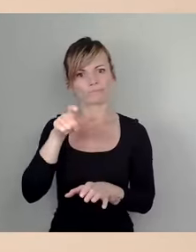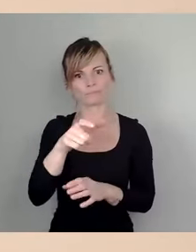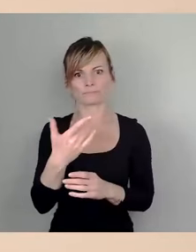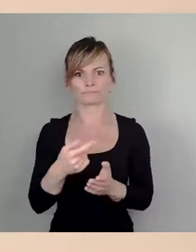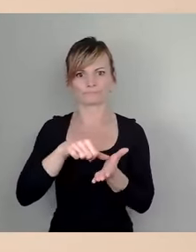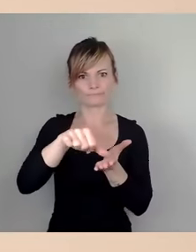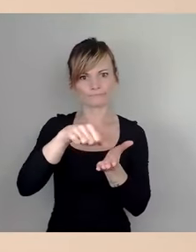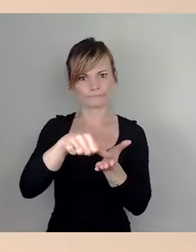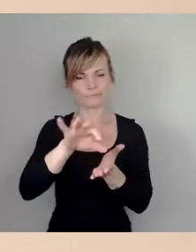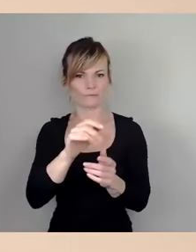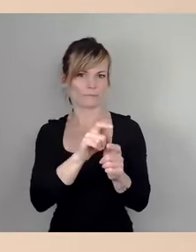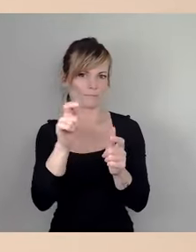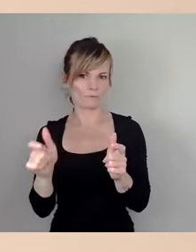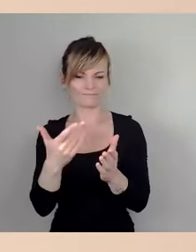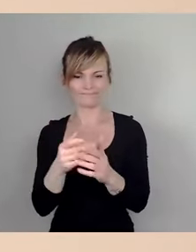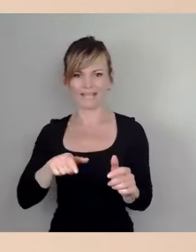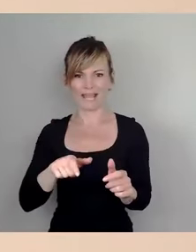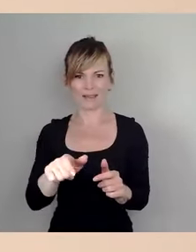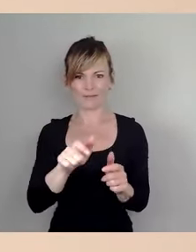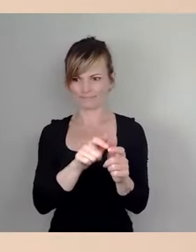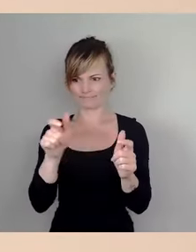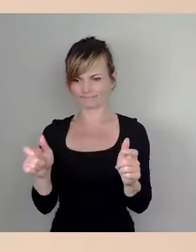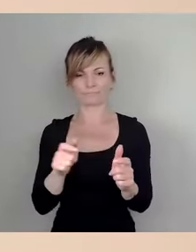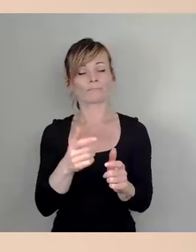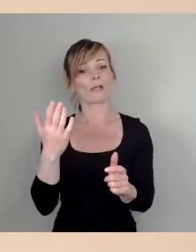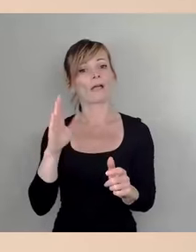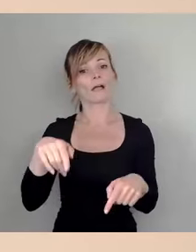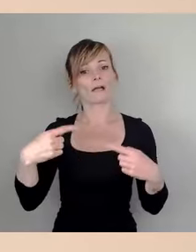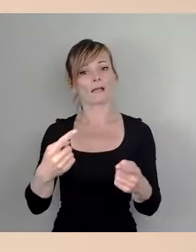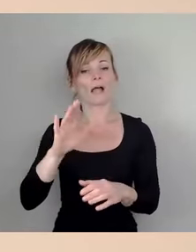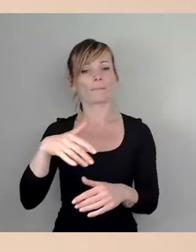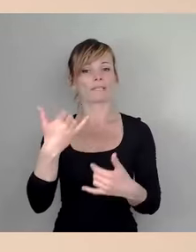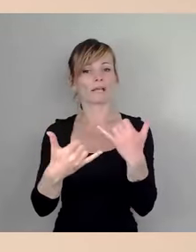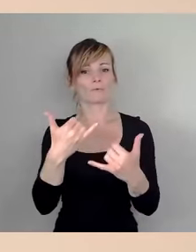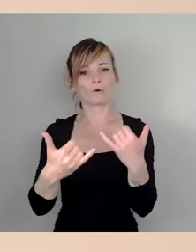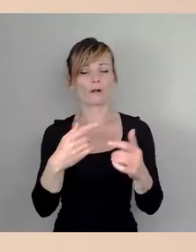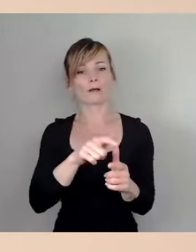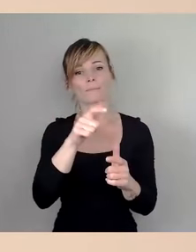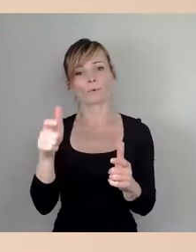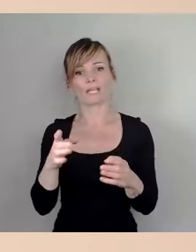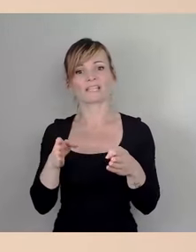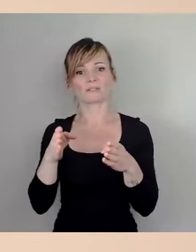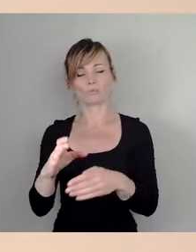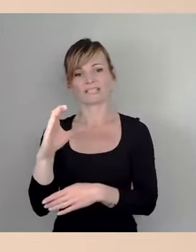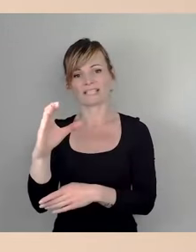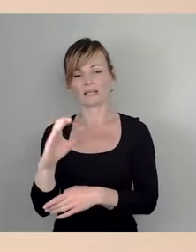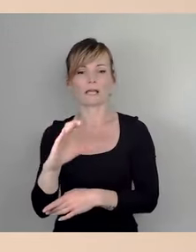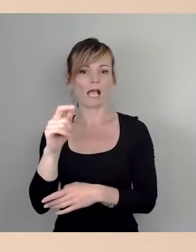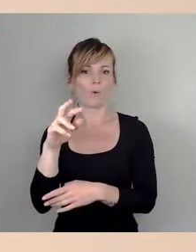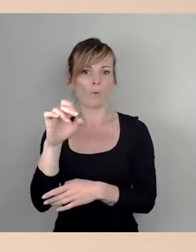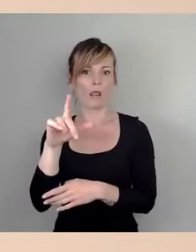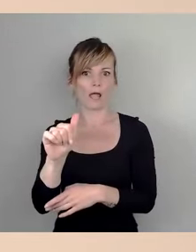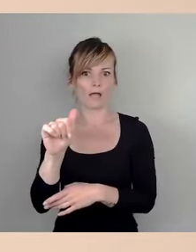Wir bauen ja ab Januar auch den Brückenzug C, beispielsweise der Carola-Brücke, vorher Augustusbrücke, Albertbrücke.